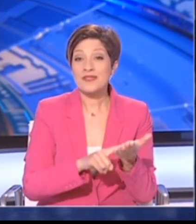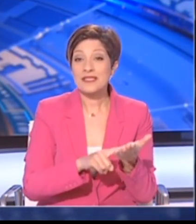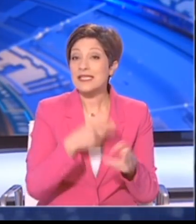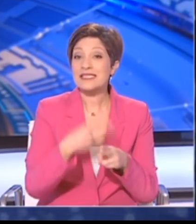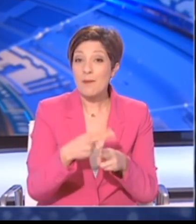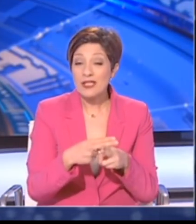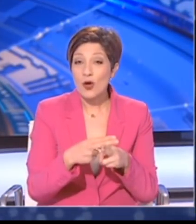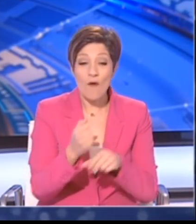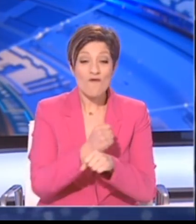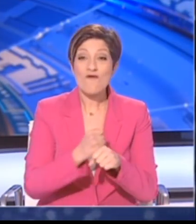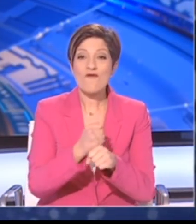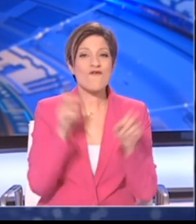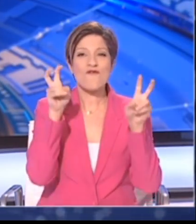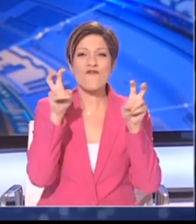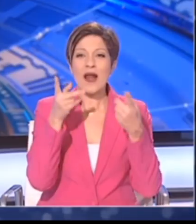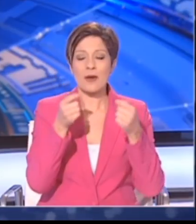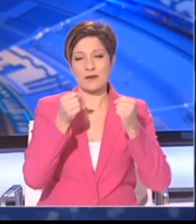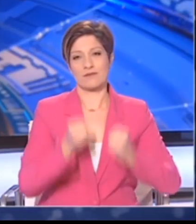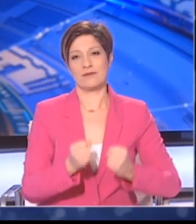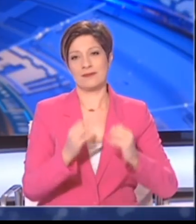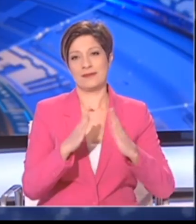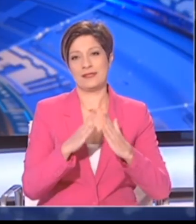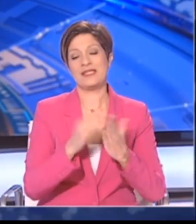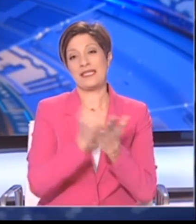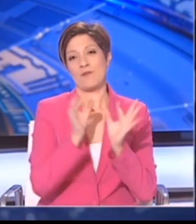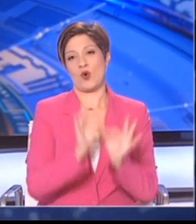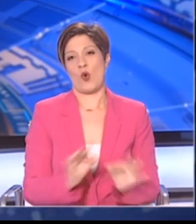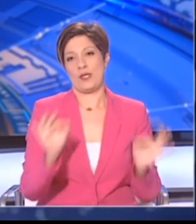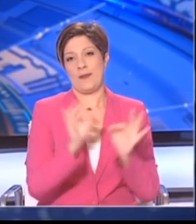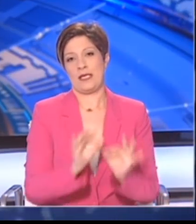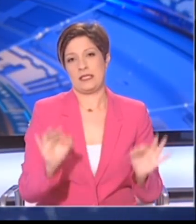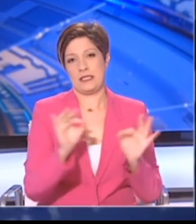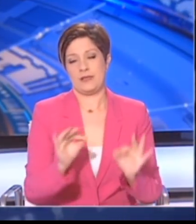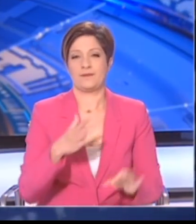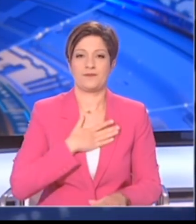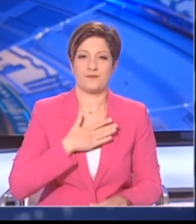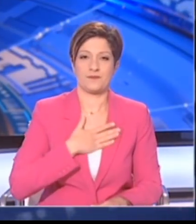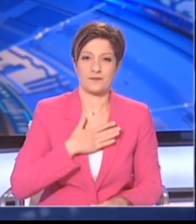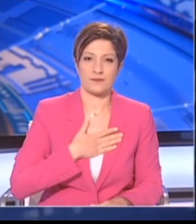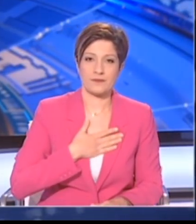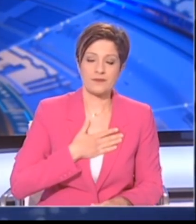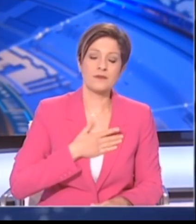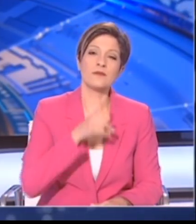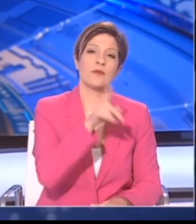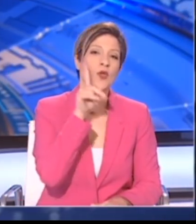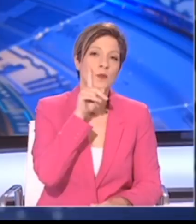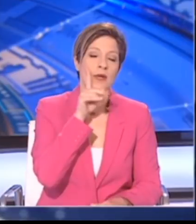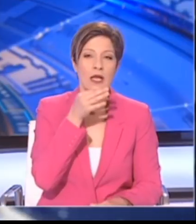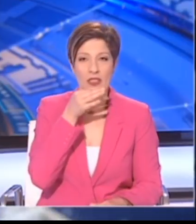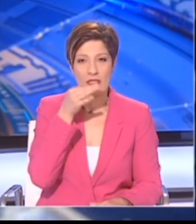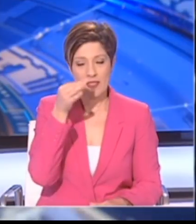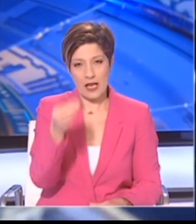πρόληψη και ο επαρκής χρόνος για προετοιμασία. Ευχαριστώ. Σας καληνυχτήσουμε να